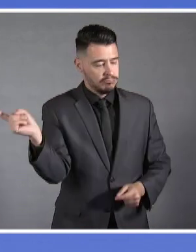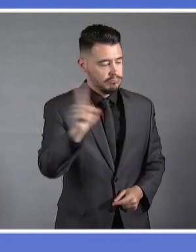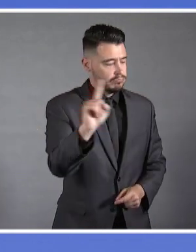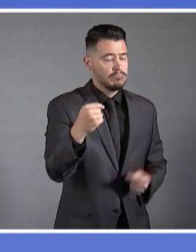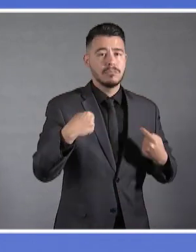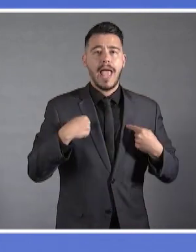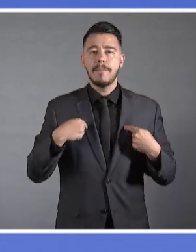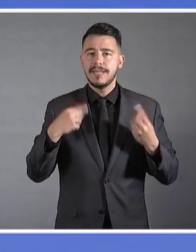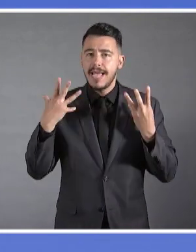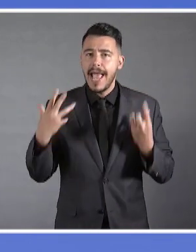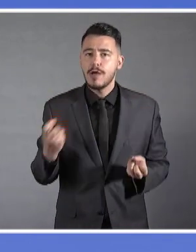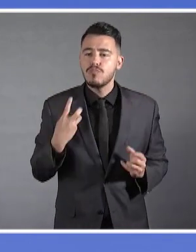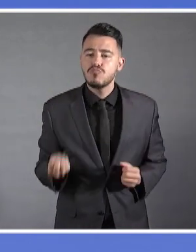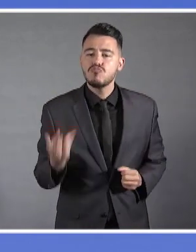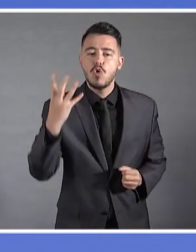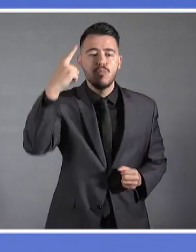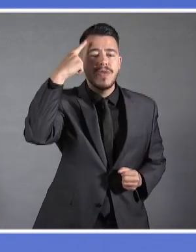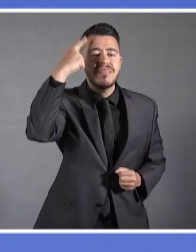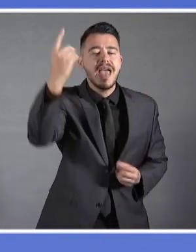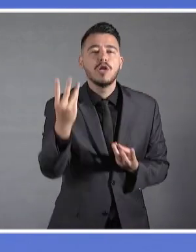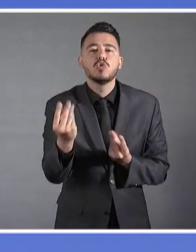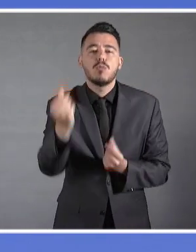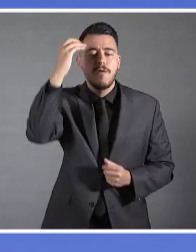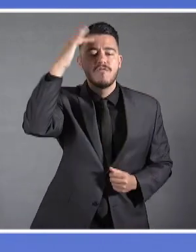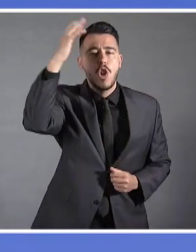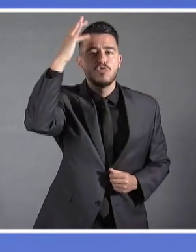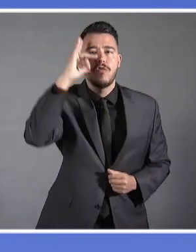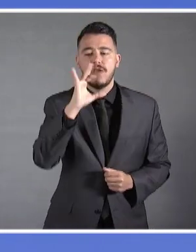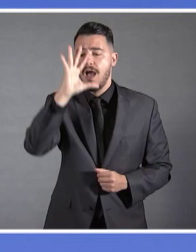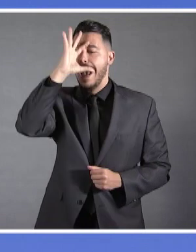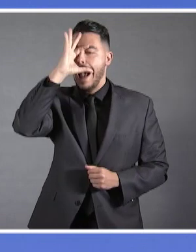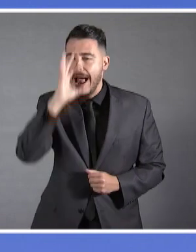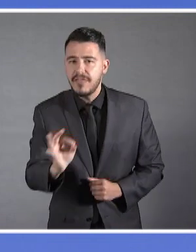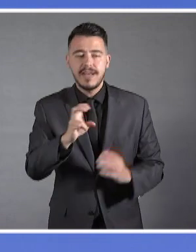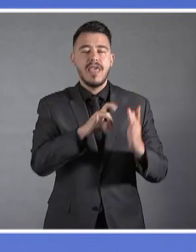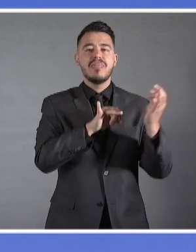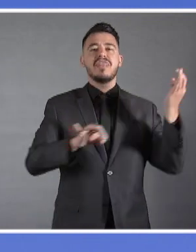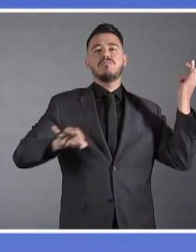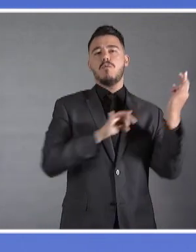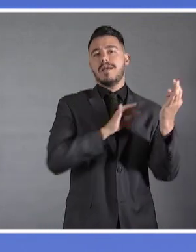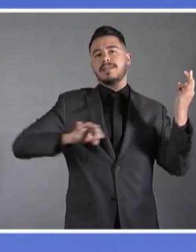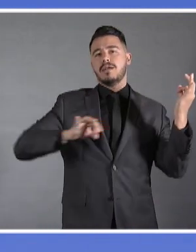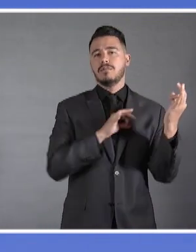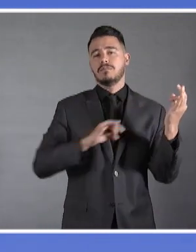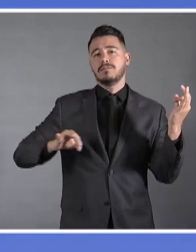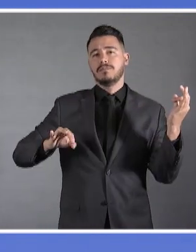υιοθετούμε. Το κλειδί ωστόσο, αγαπητέ μου πρόεδρε του Δημοκρατικού Συναγερμού,